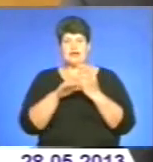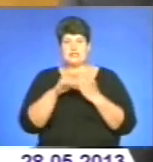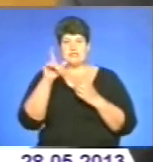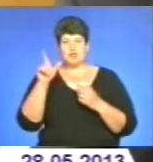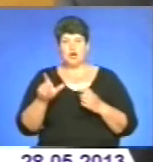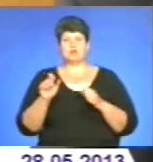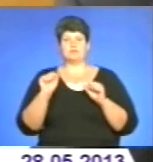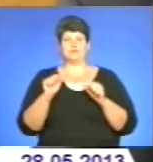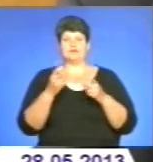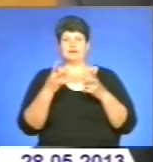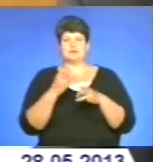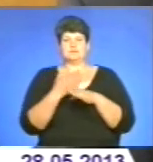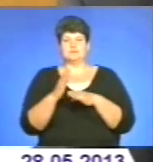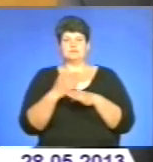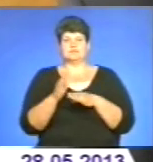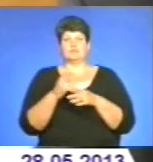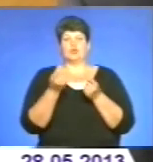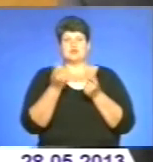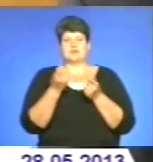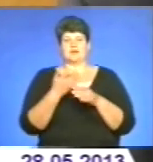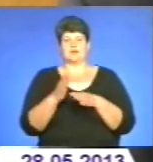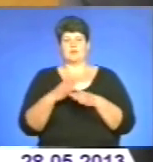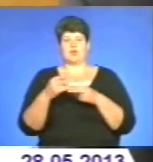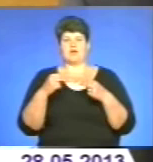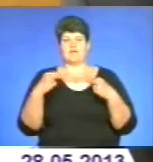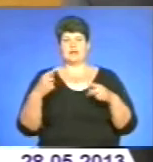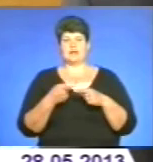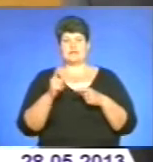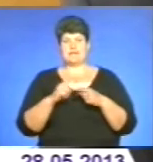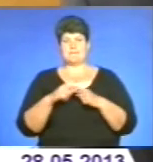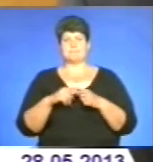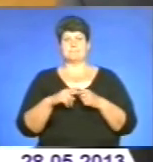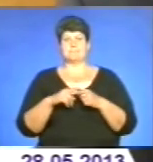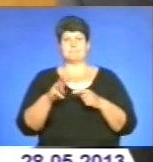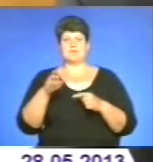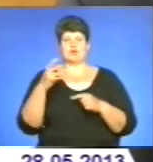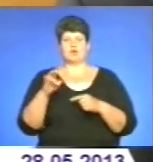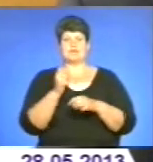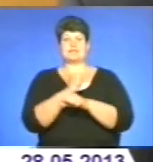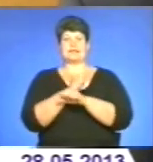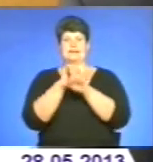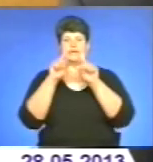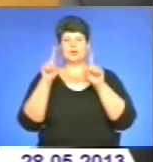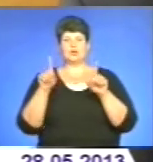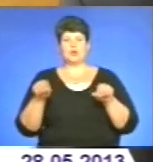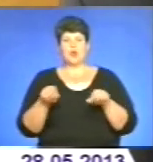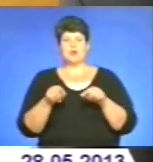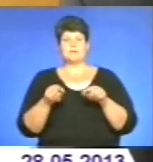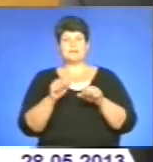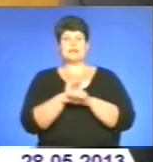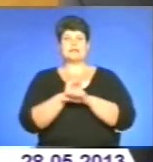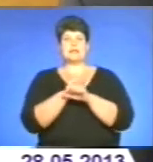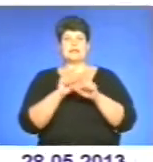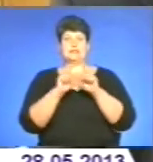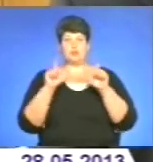допустити, щоб ми по кусочкам почали сьогодні продавати майно санаторію, і завтра, якщо ми це зробимо, якщо ми його розробимо, то